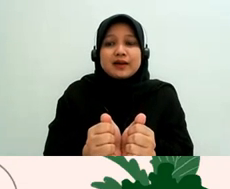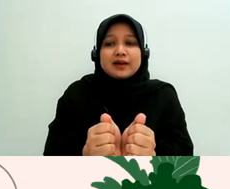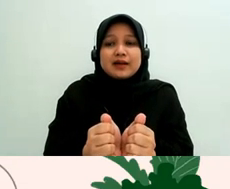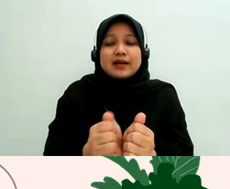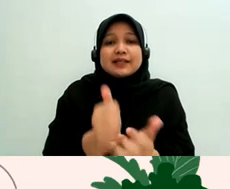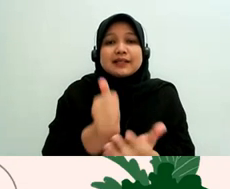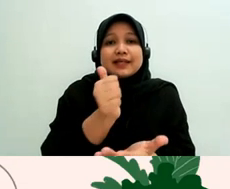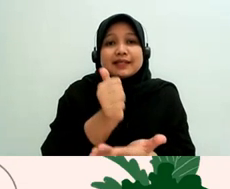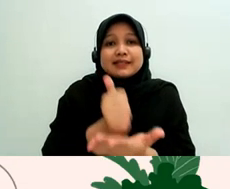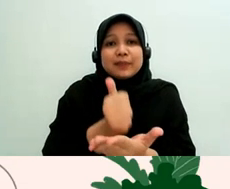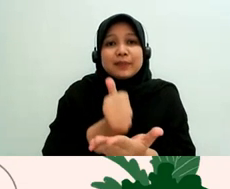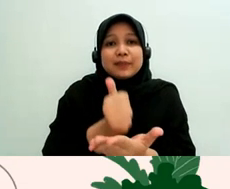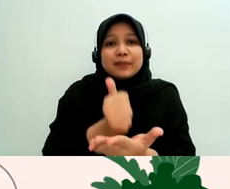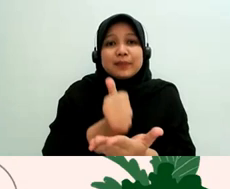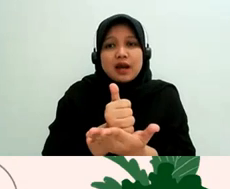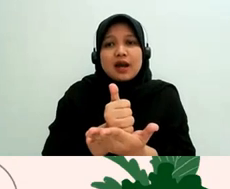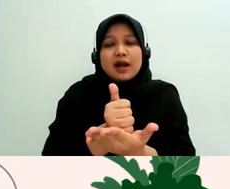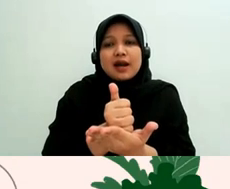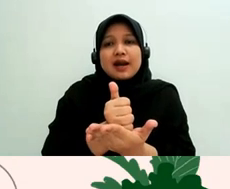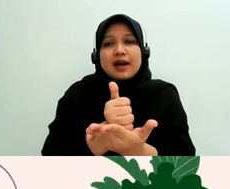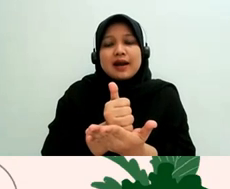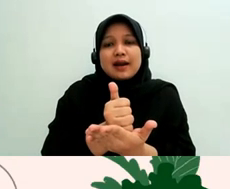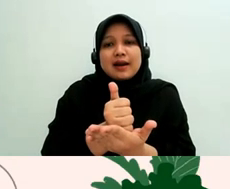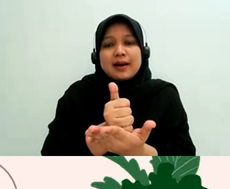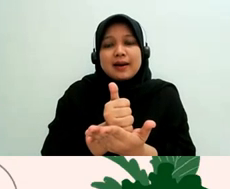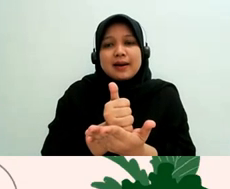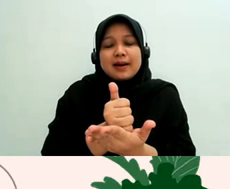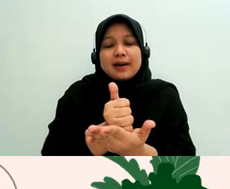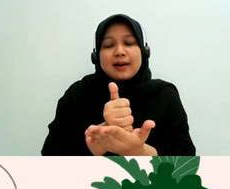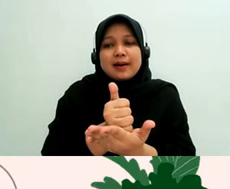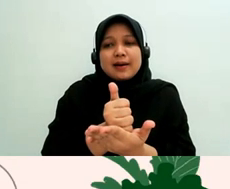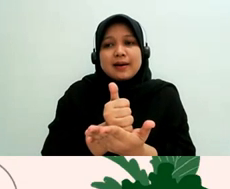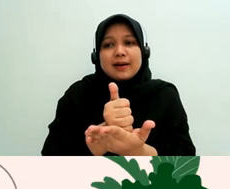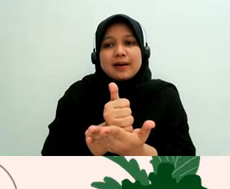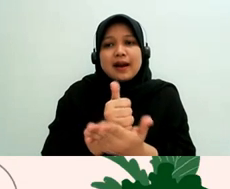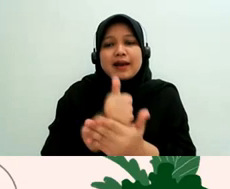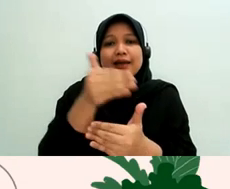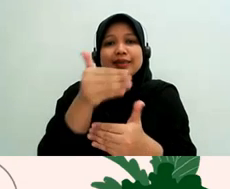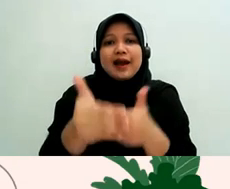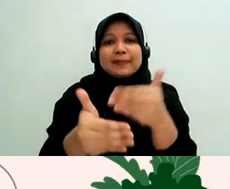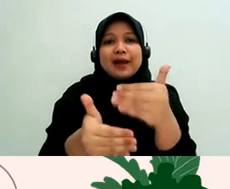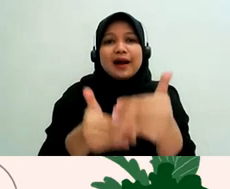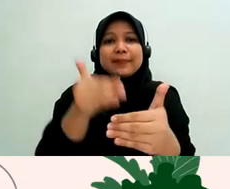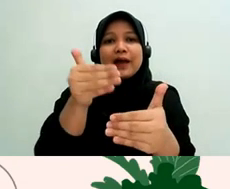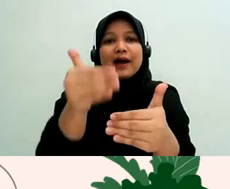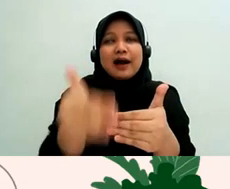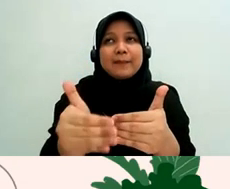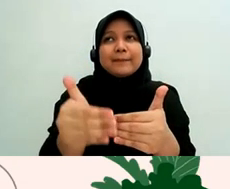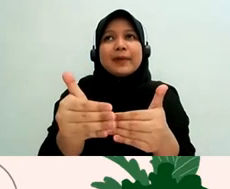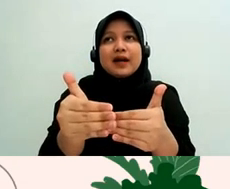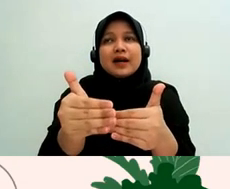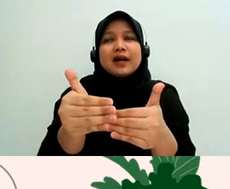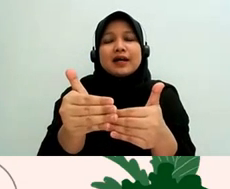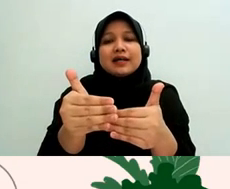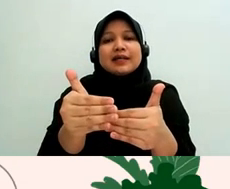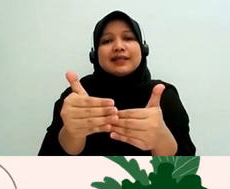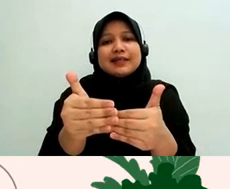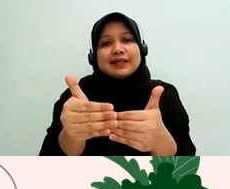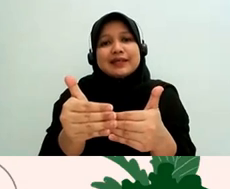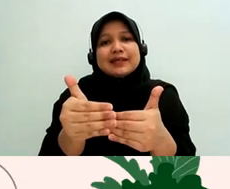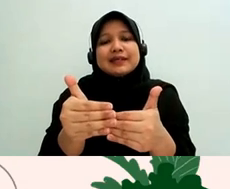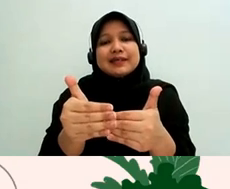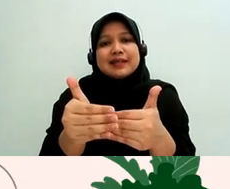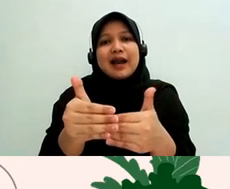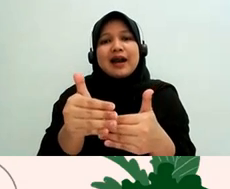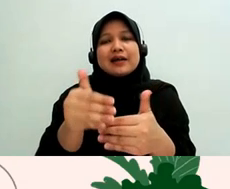ada beberapa tahapan yang cukup bisa diterima atau cukup aman bagi